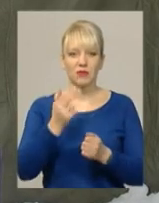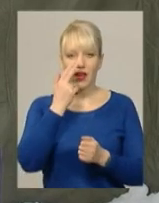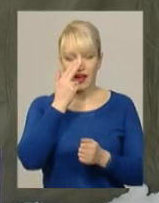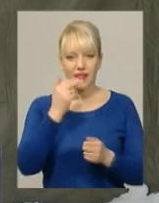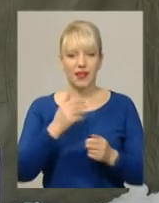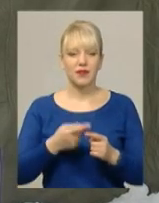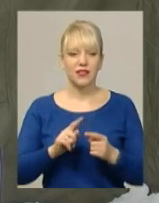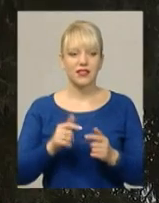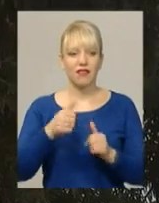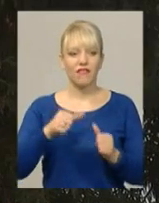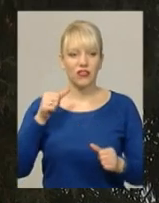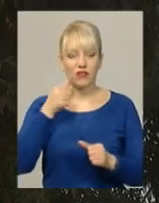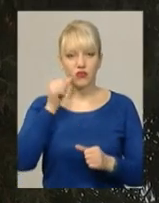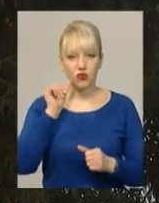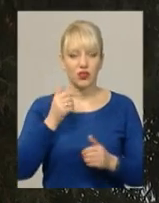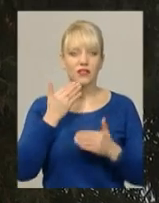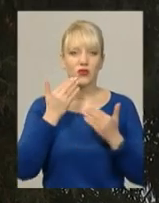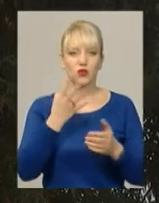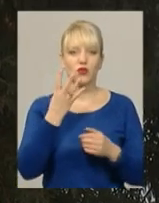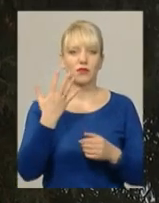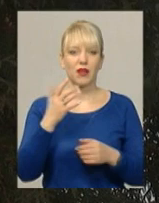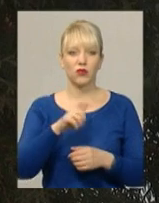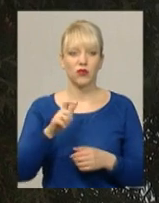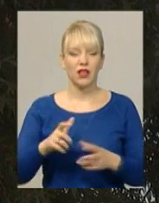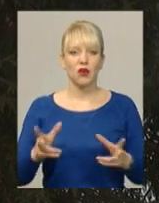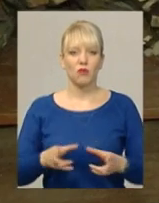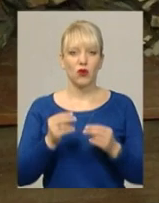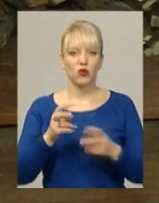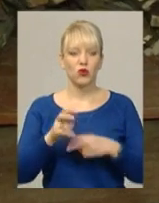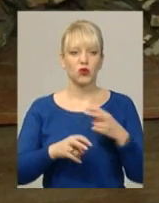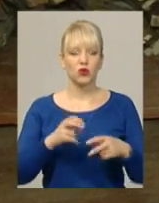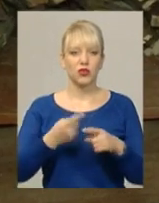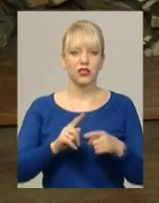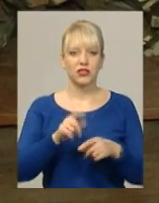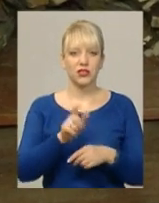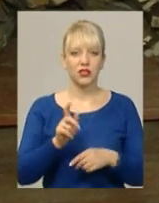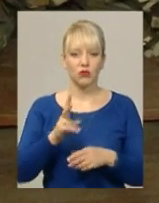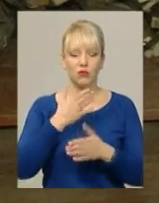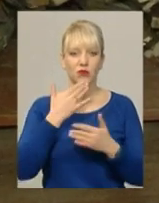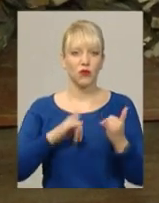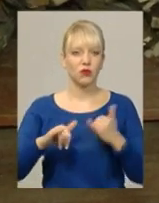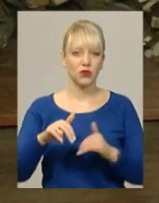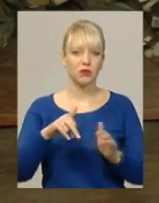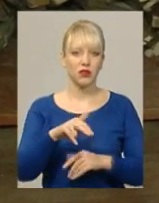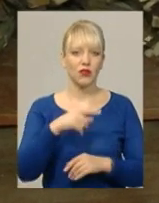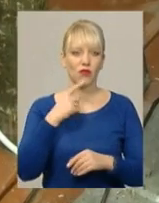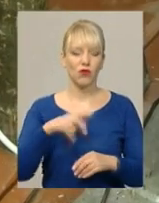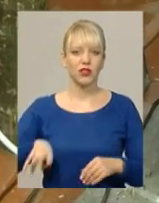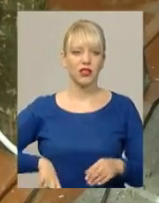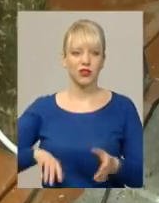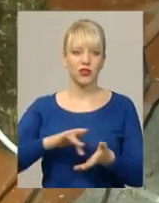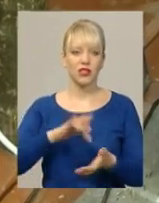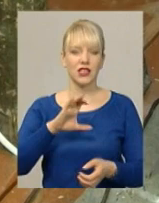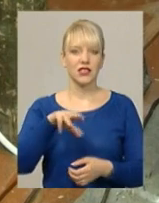вечора туди звернулися 45 людей. Порятунок від морозу шукають переважно ті, кому більше нікуди піти, каже директор центру